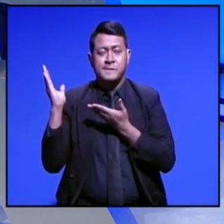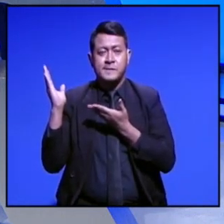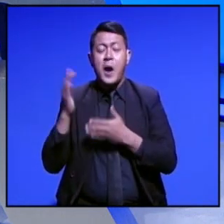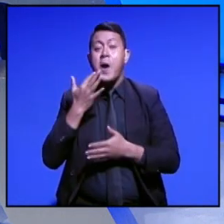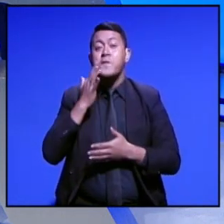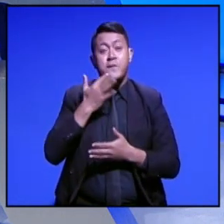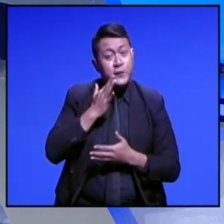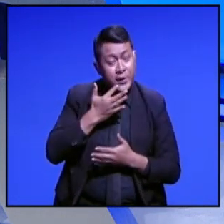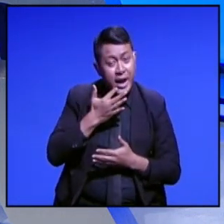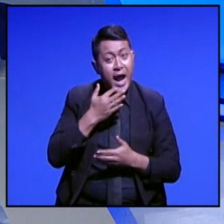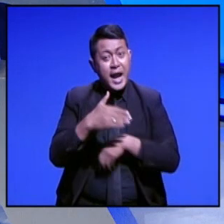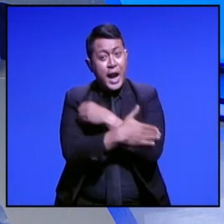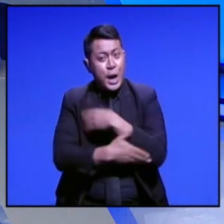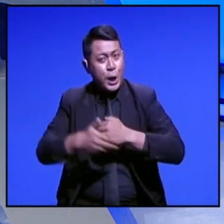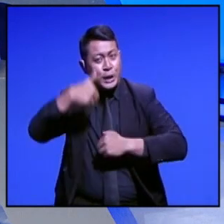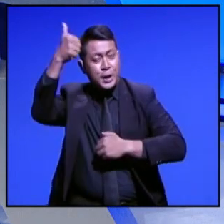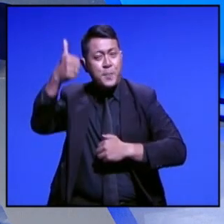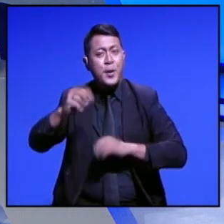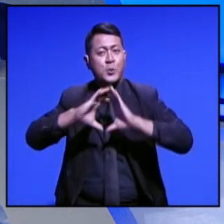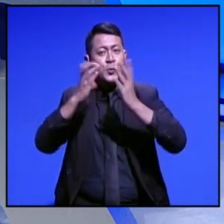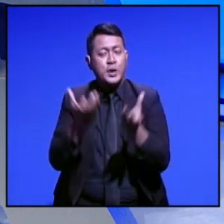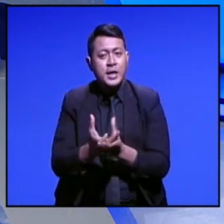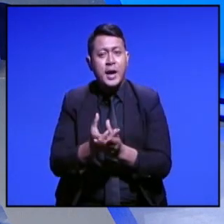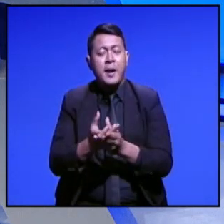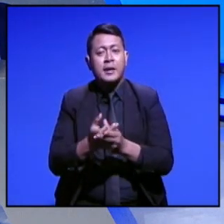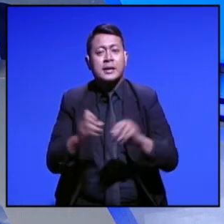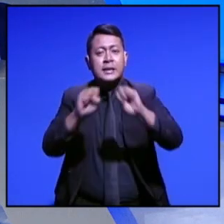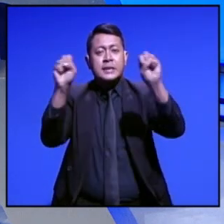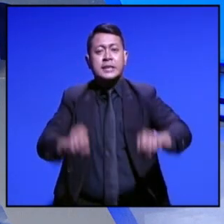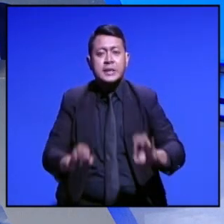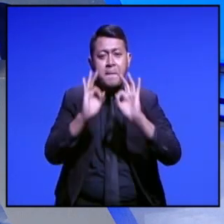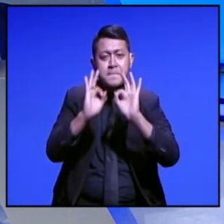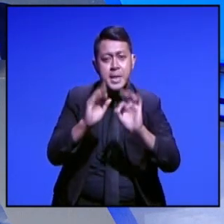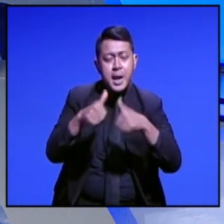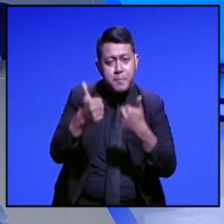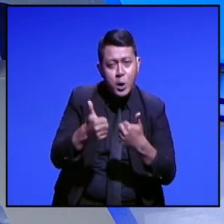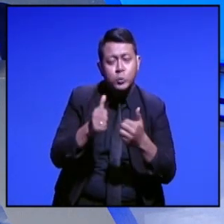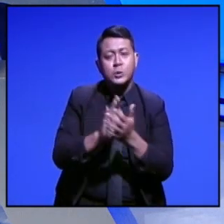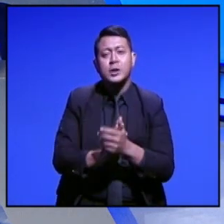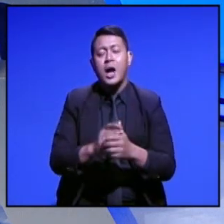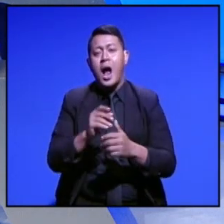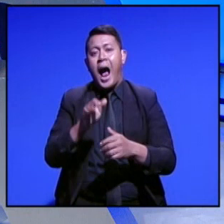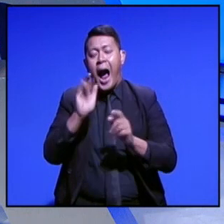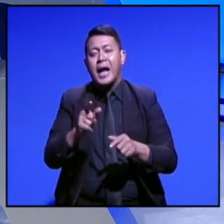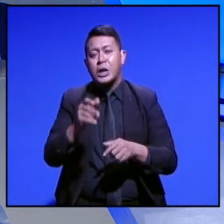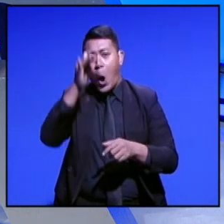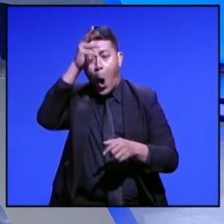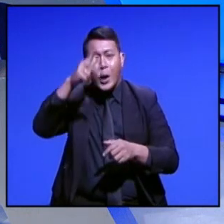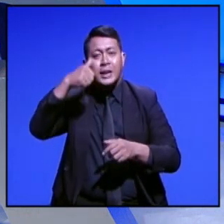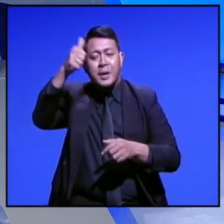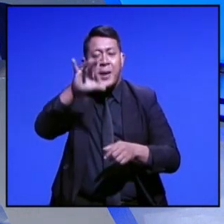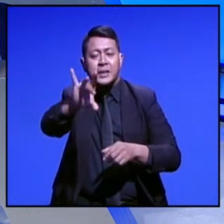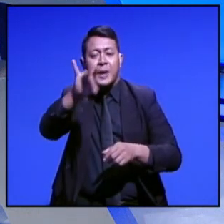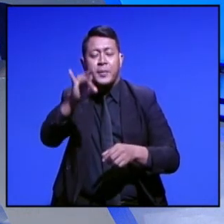Finlandia justru menjadi negara terbaik di dunia dalam manajemen sistem pendidikannya. Kuncinya, hanya orang-orang terbaik yang